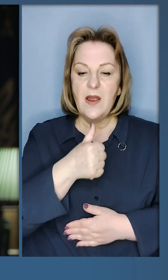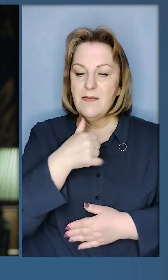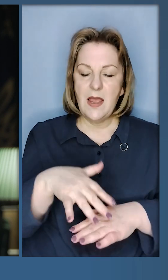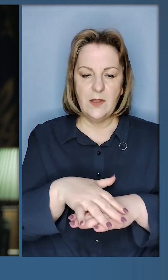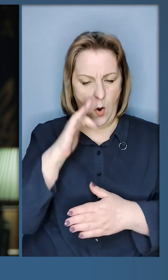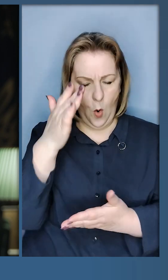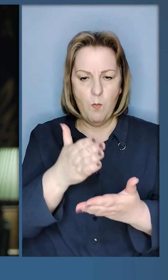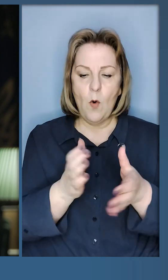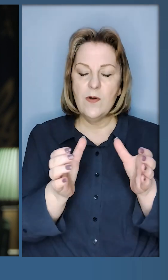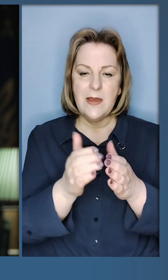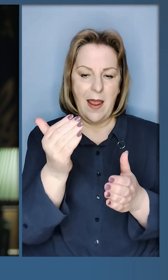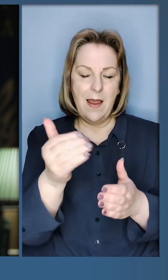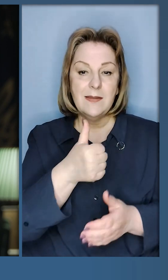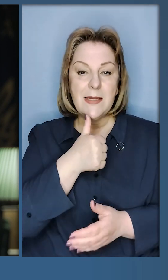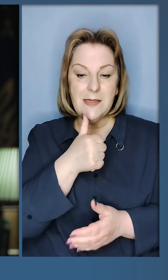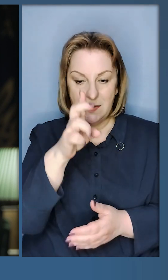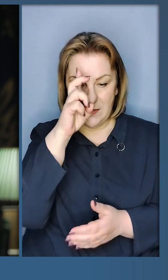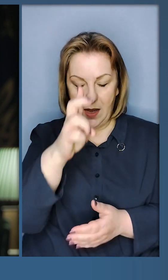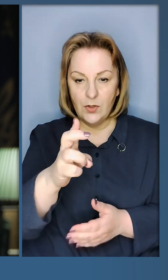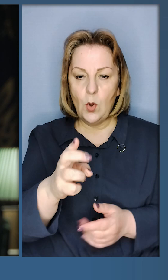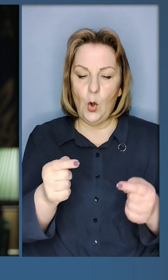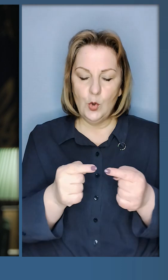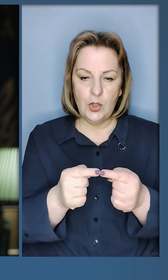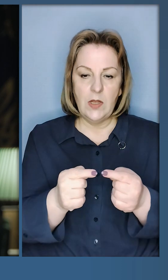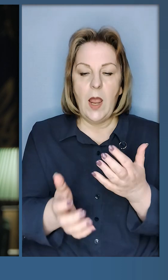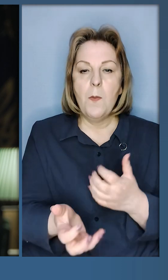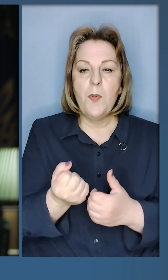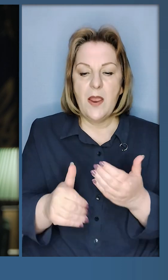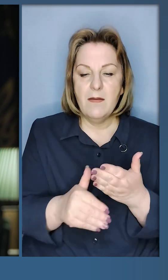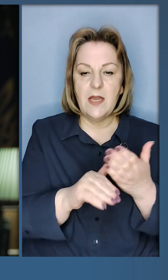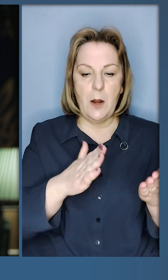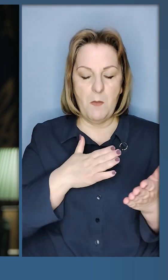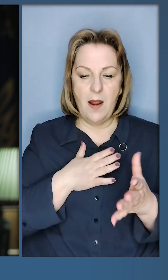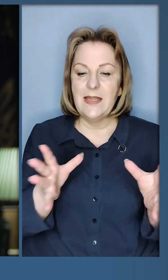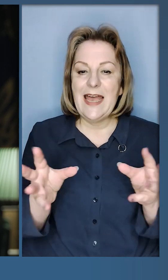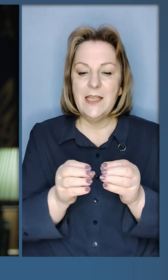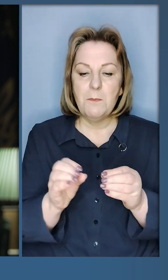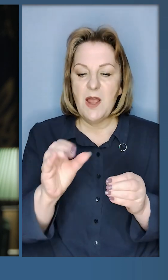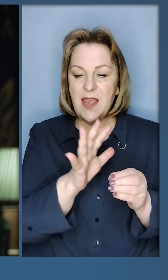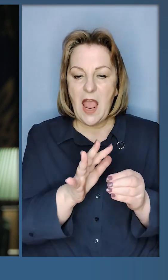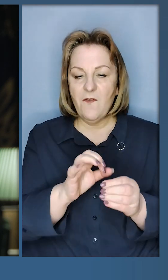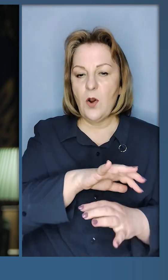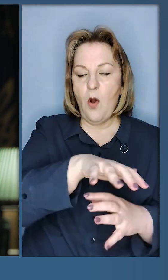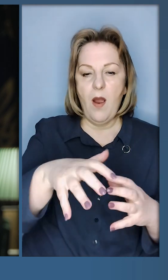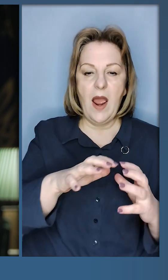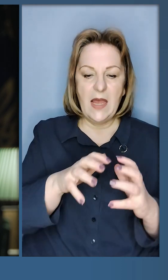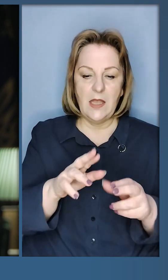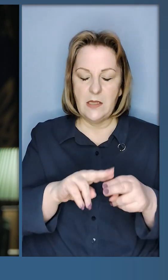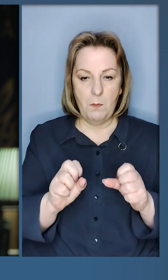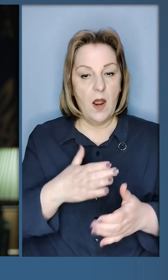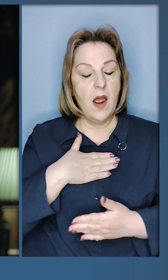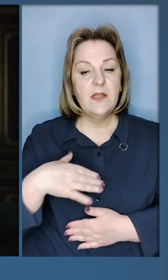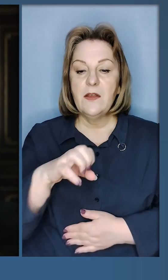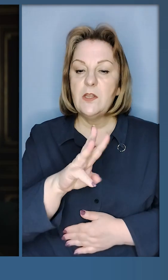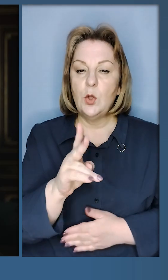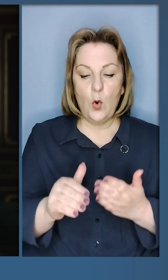естонському народу, усьому політичному класу Естонії за таку чітку підтримку нашої спільної євроатлантичної